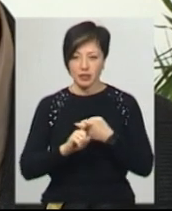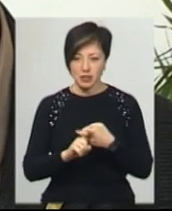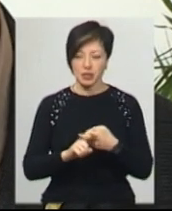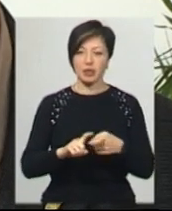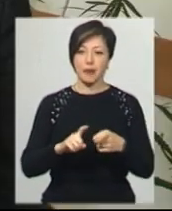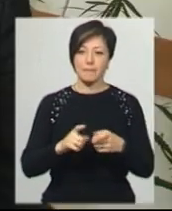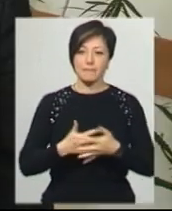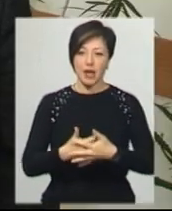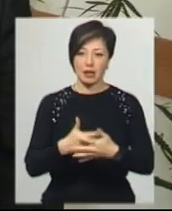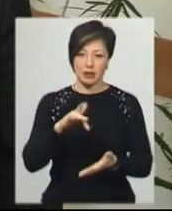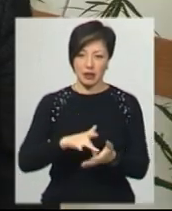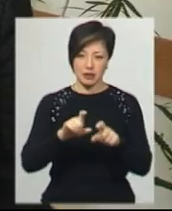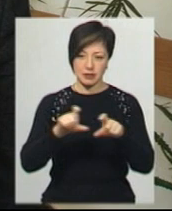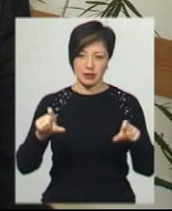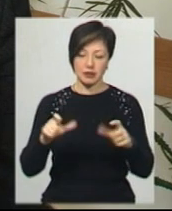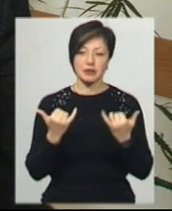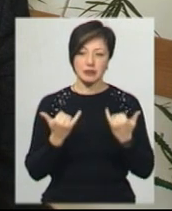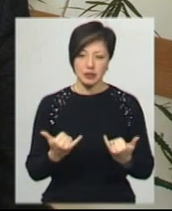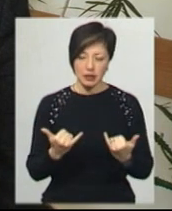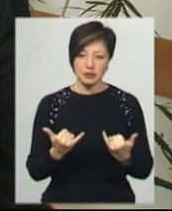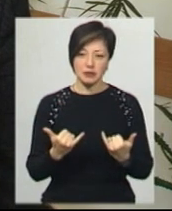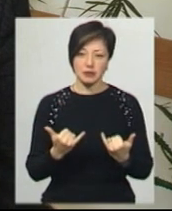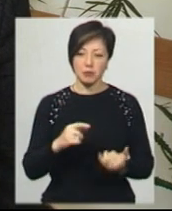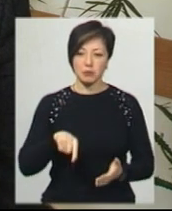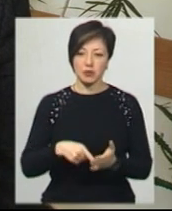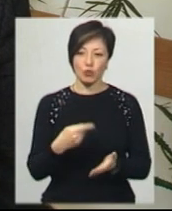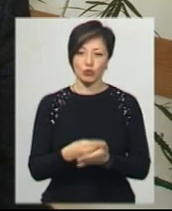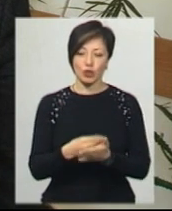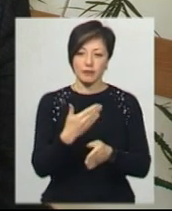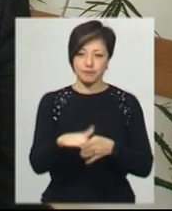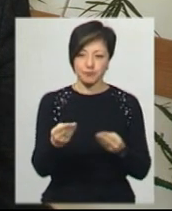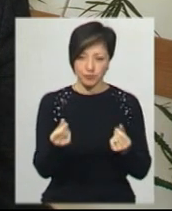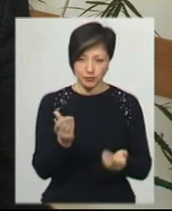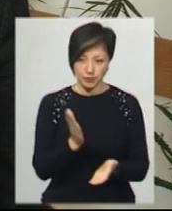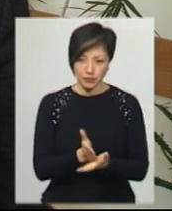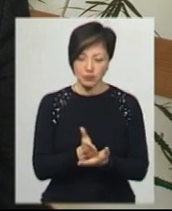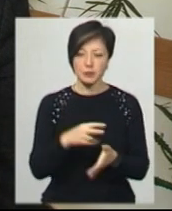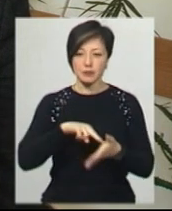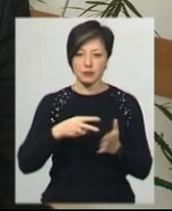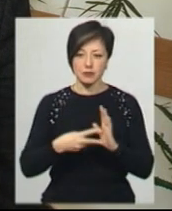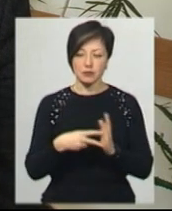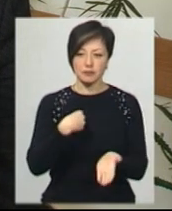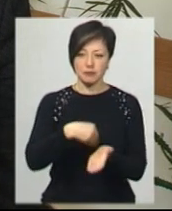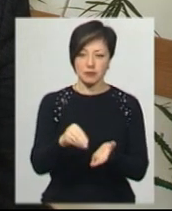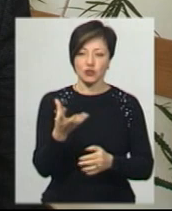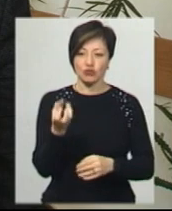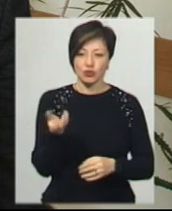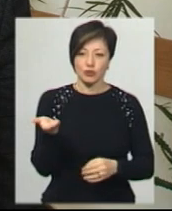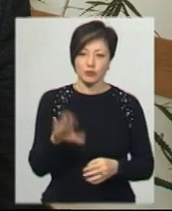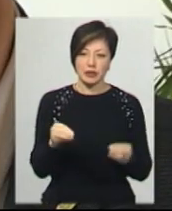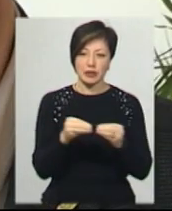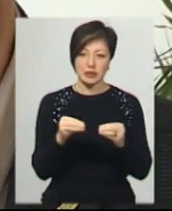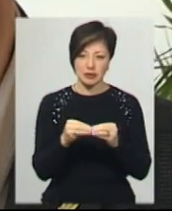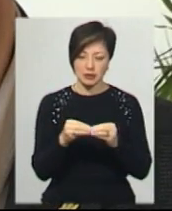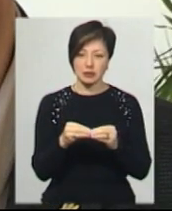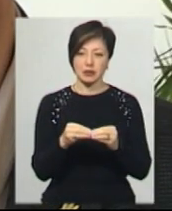перинатальний центр. Зараз в нас з міського бюджету виділені кошти, і ми плануємо придбати ще 10 апаратів